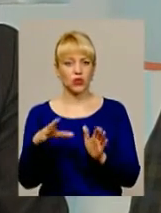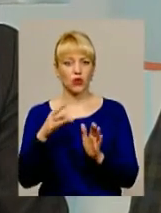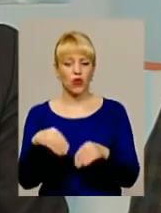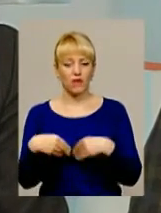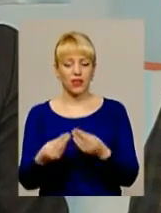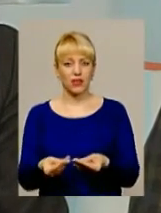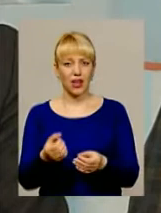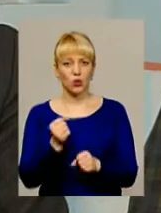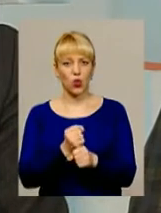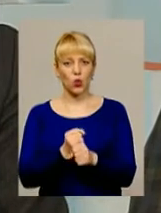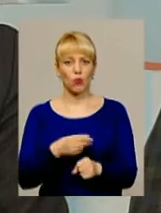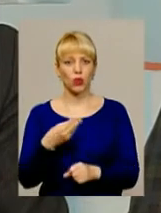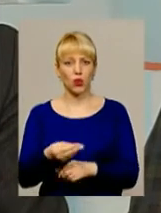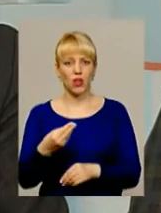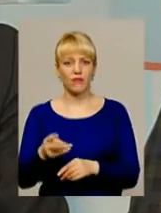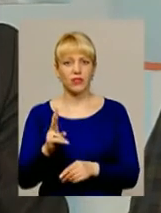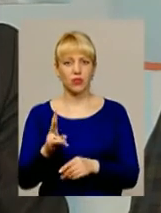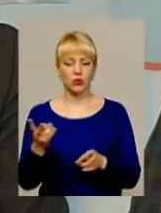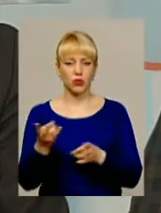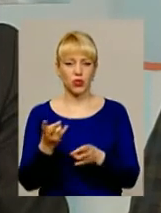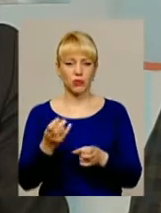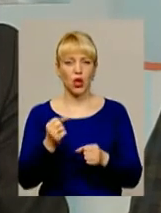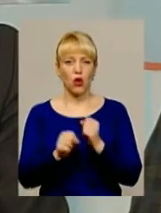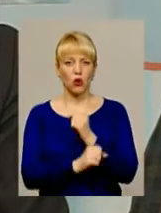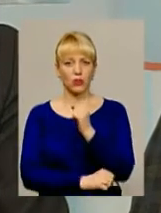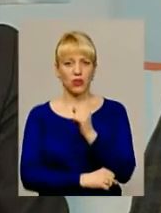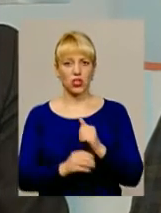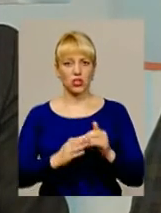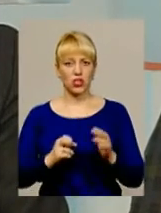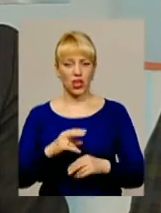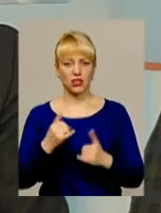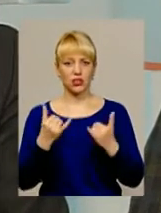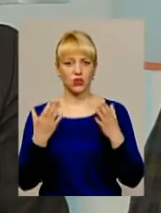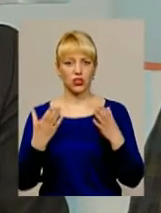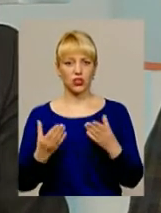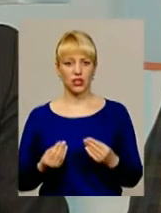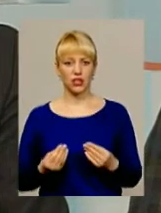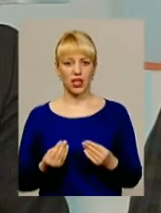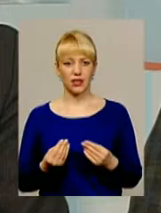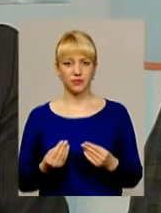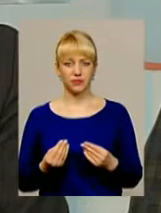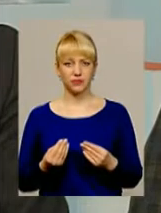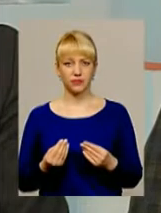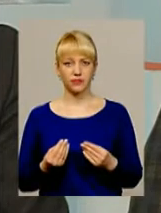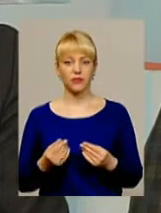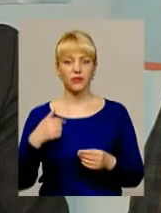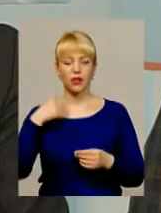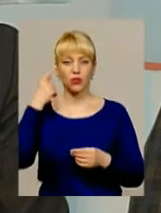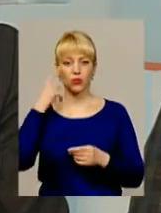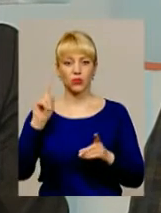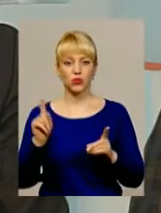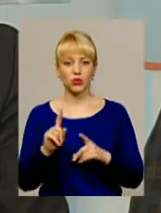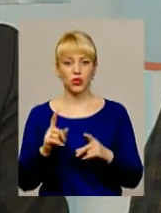роботодавці, яким потрібні ті чи інші робітничі кадри. Тому на сьогоднішній я думаю, що